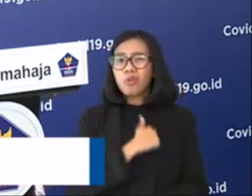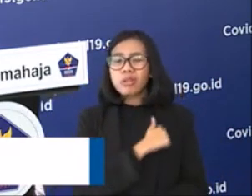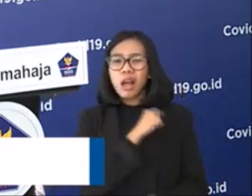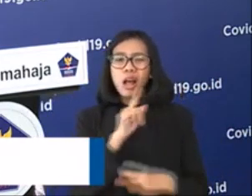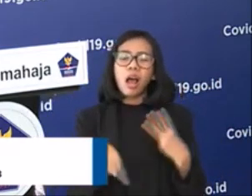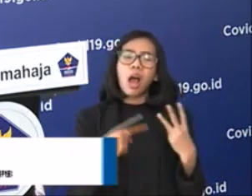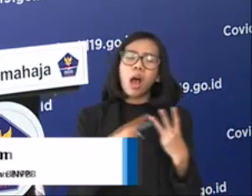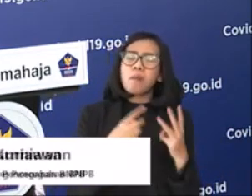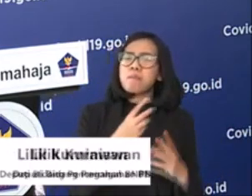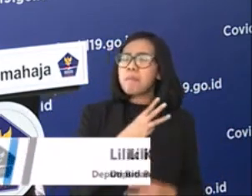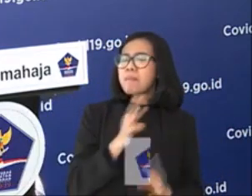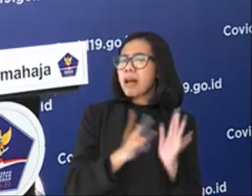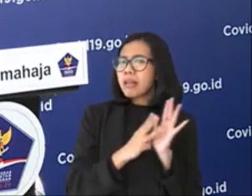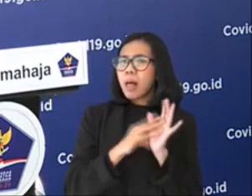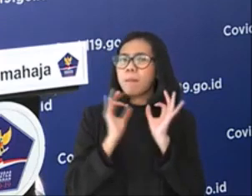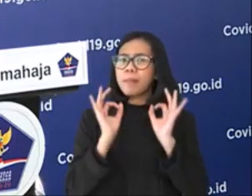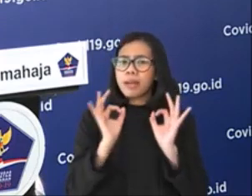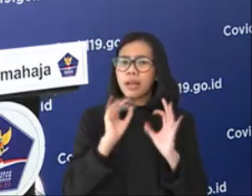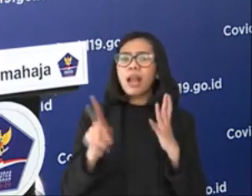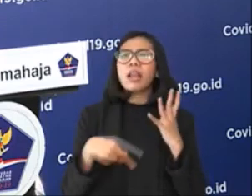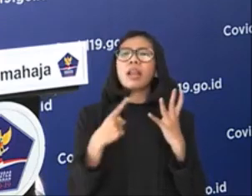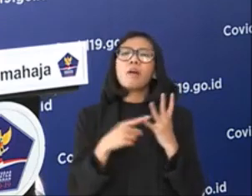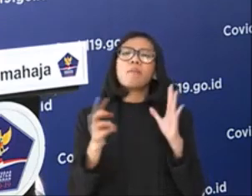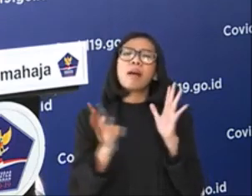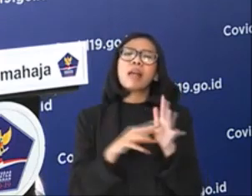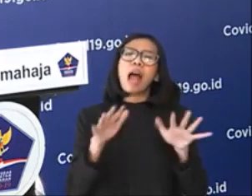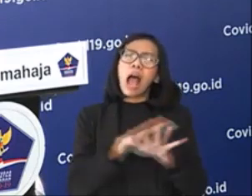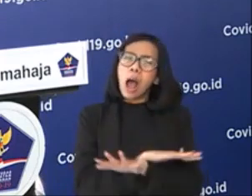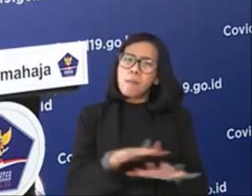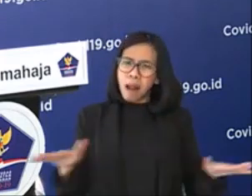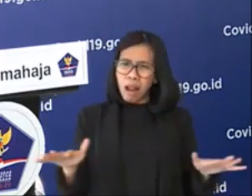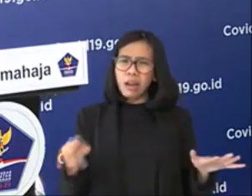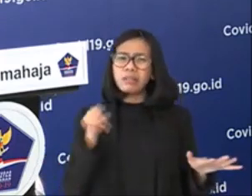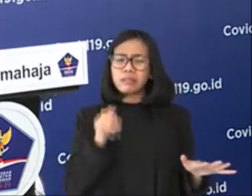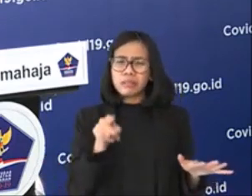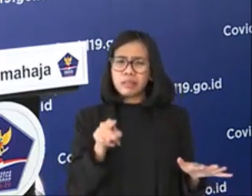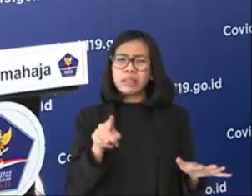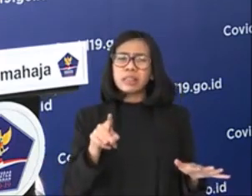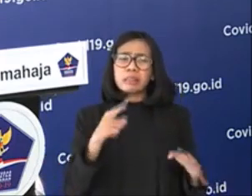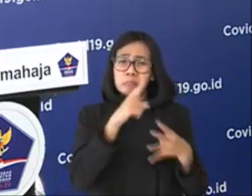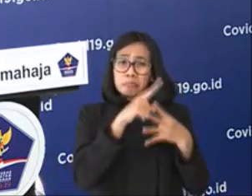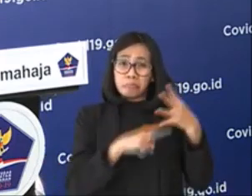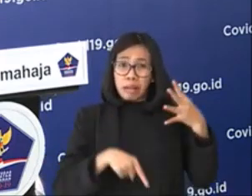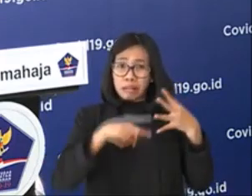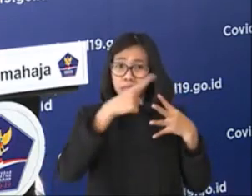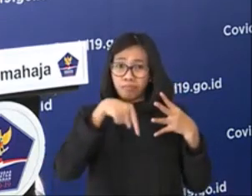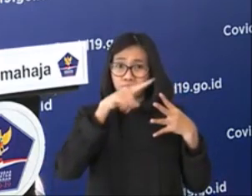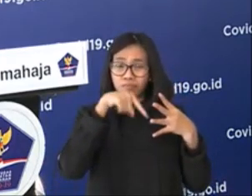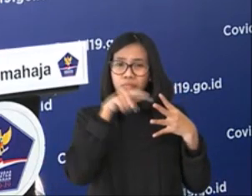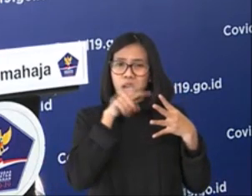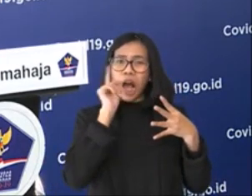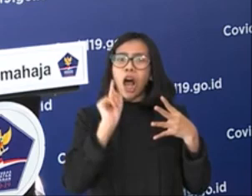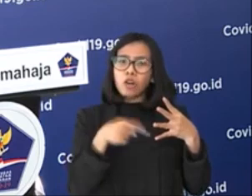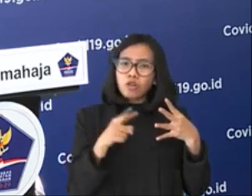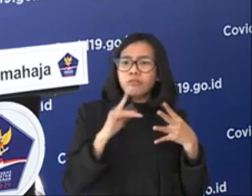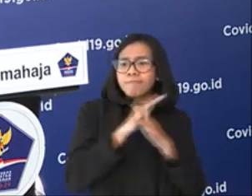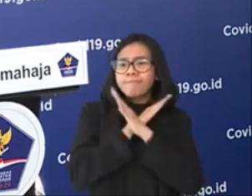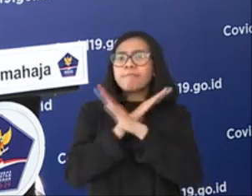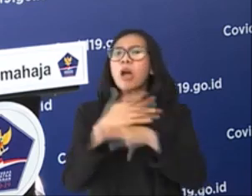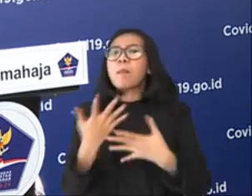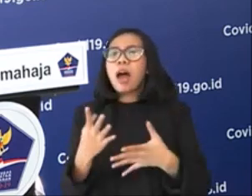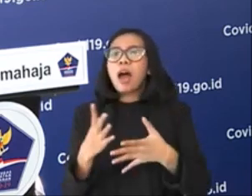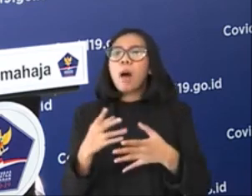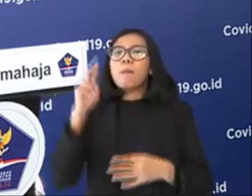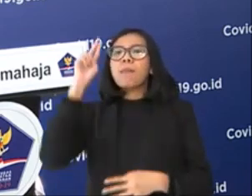masalah keamanan. Ini semua harus dilakukan dengan pendekatan kolaboratif governance,